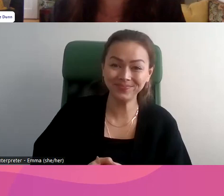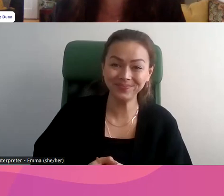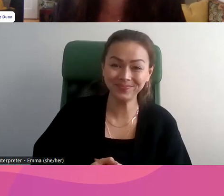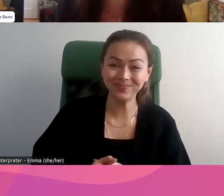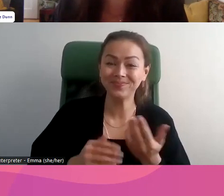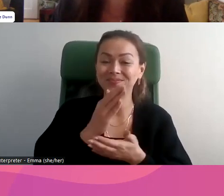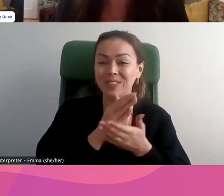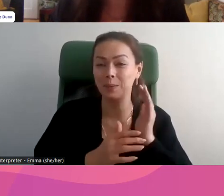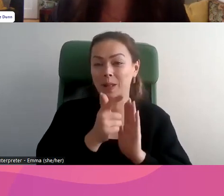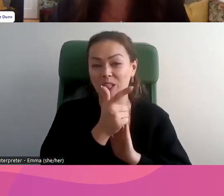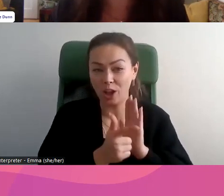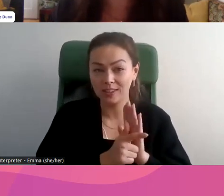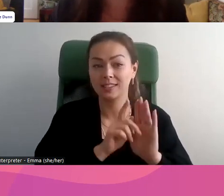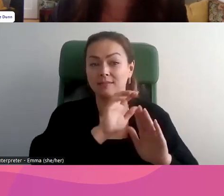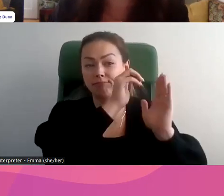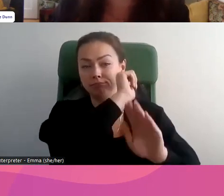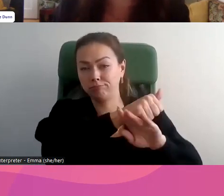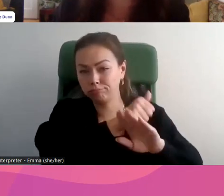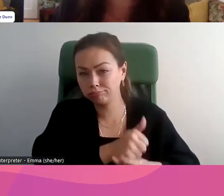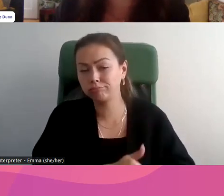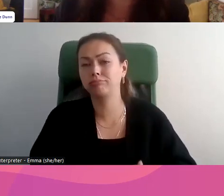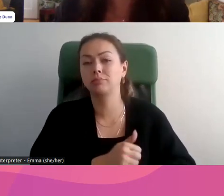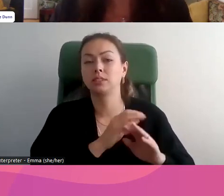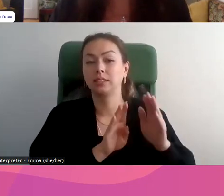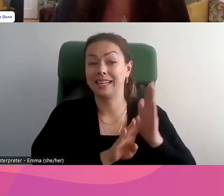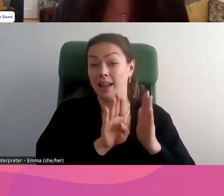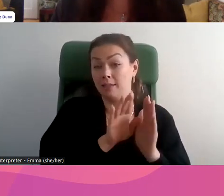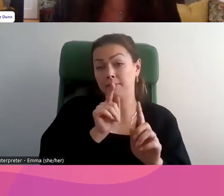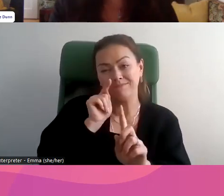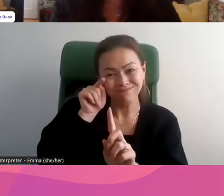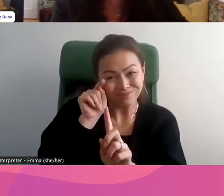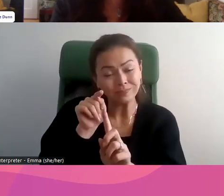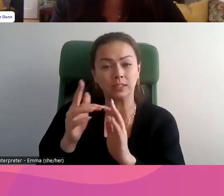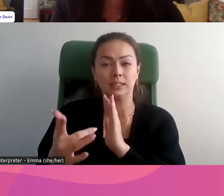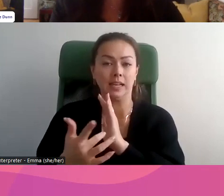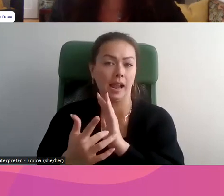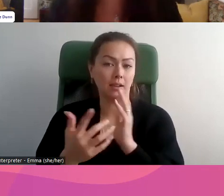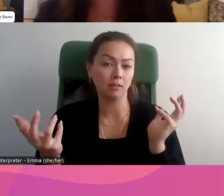Voici les lois propres à la technologie.